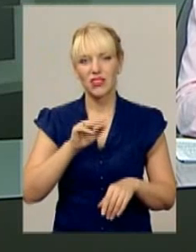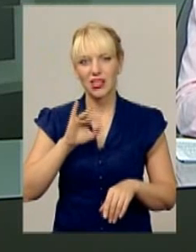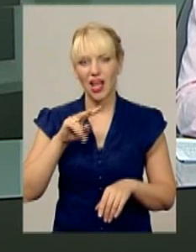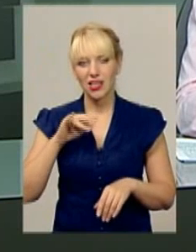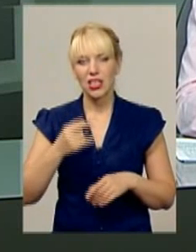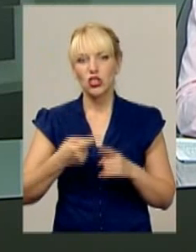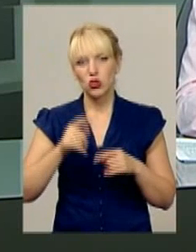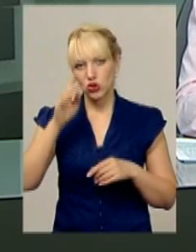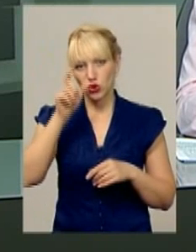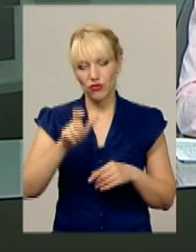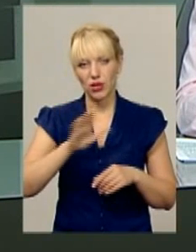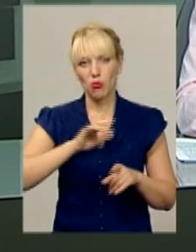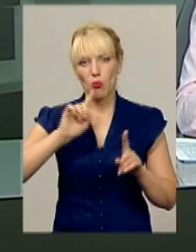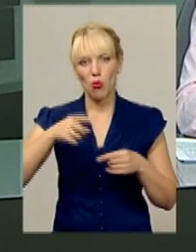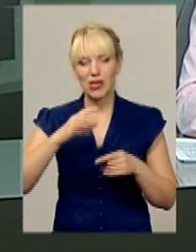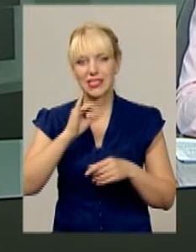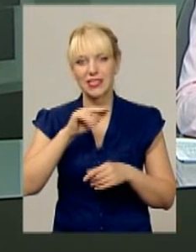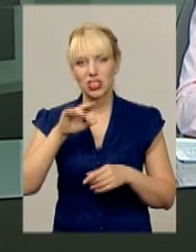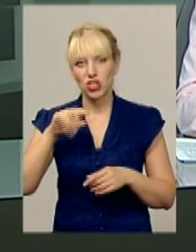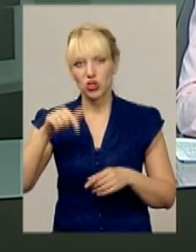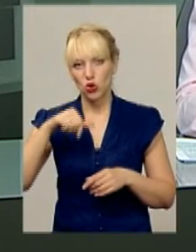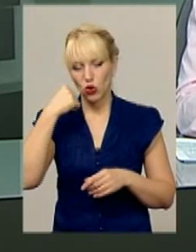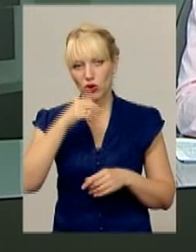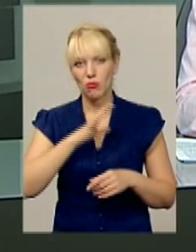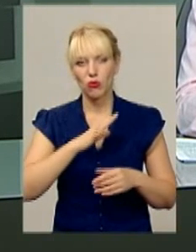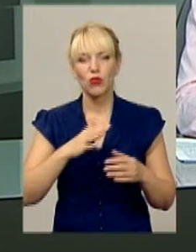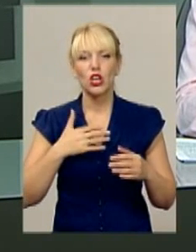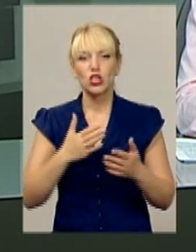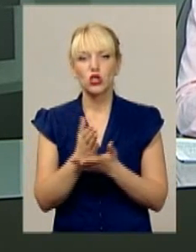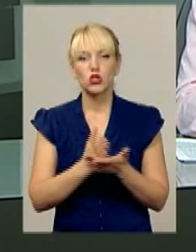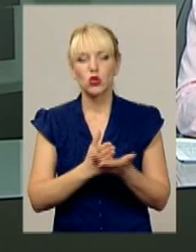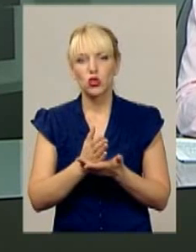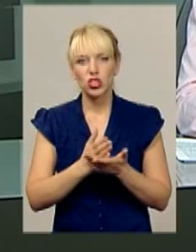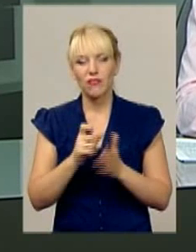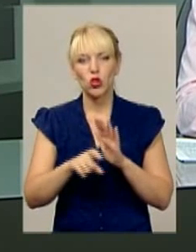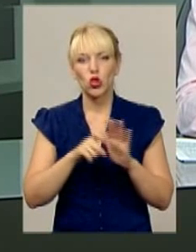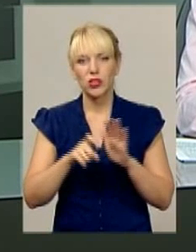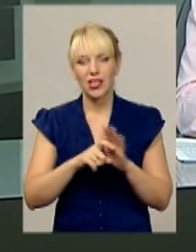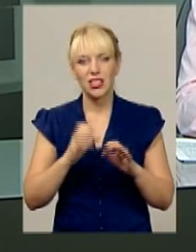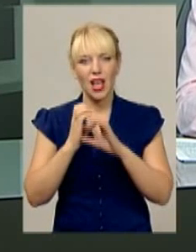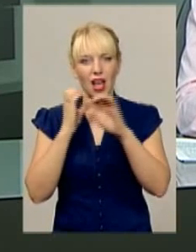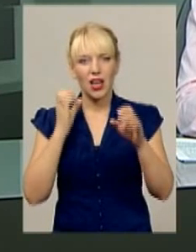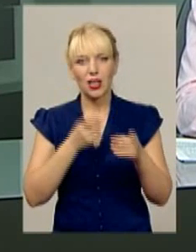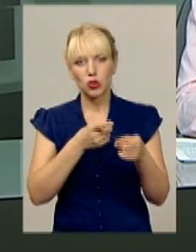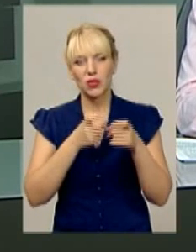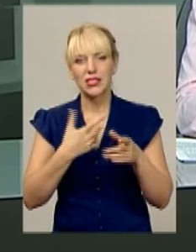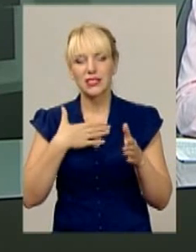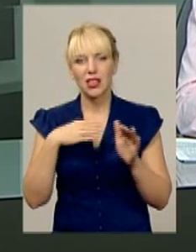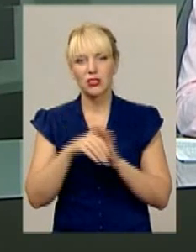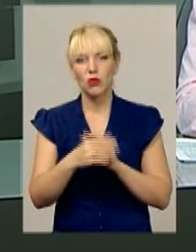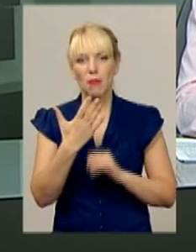мобілізували у січні цього року. Він служив на Донеччині, був гранатометником. Загинув 41-річний Володимир 5 липня.